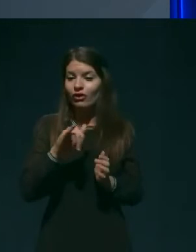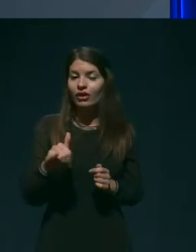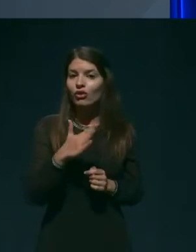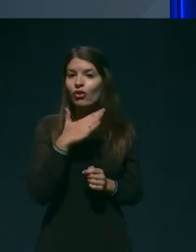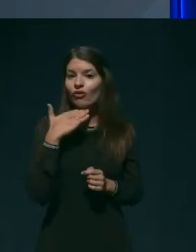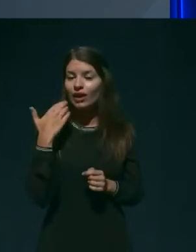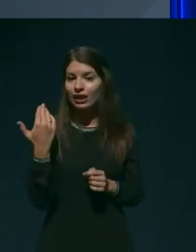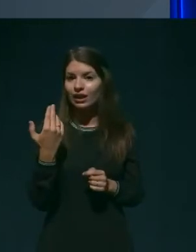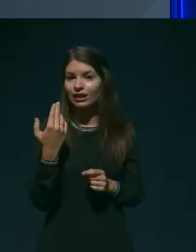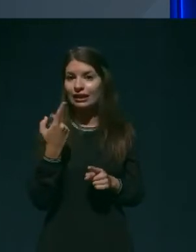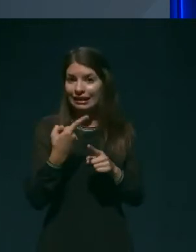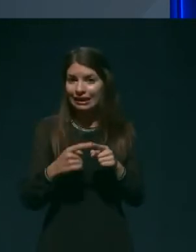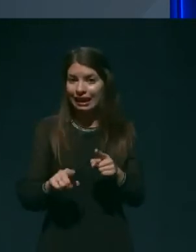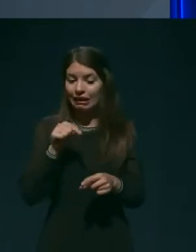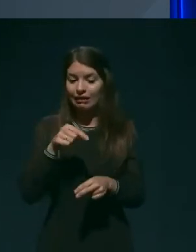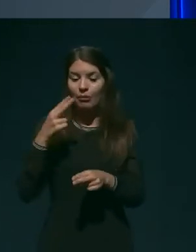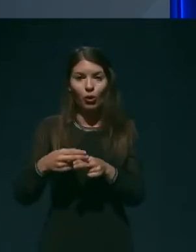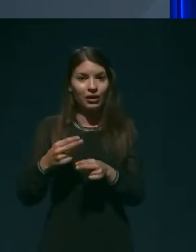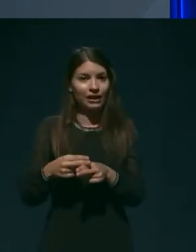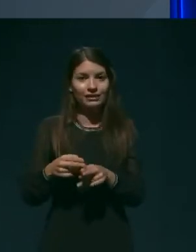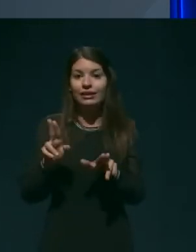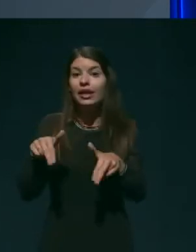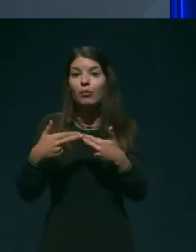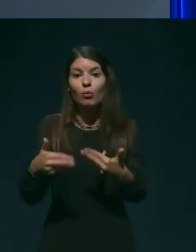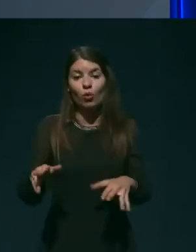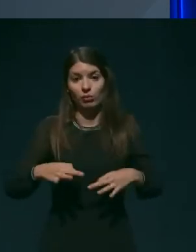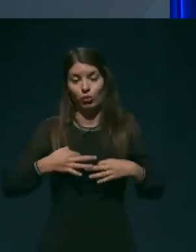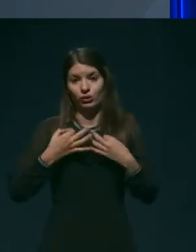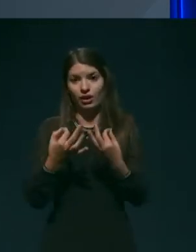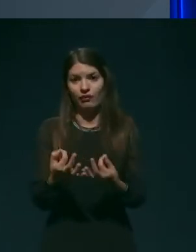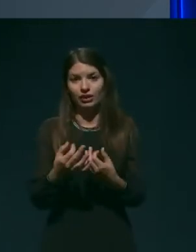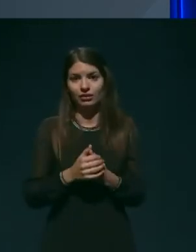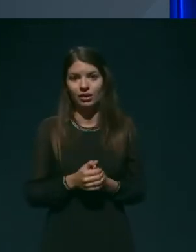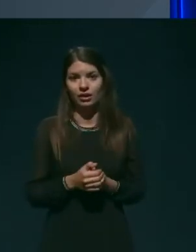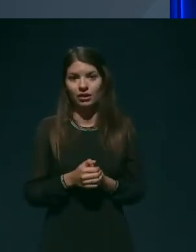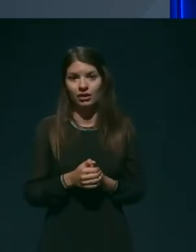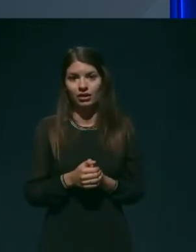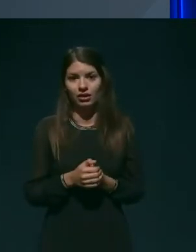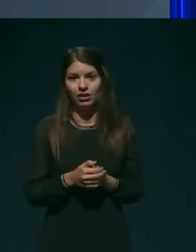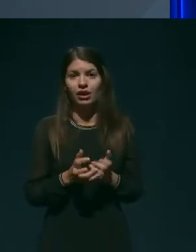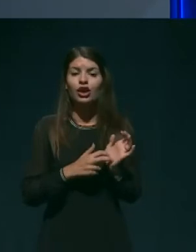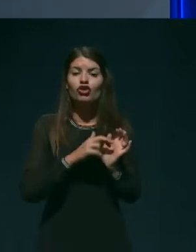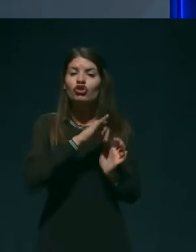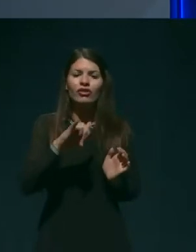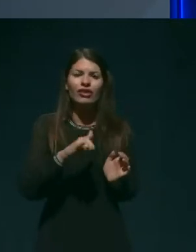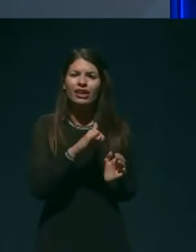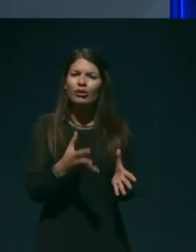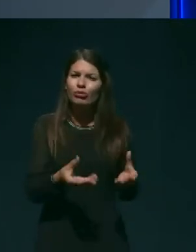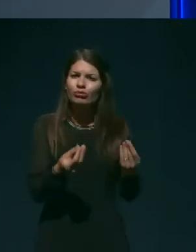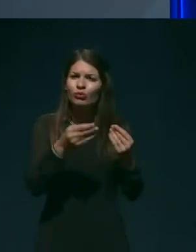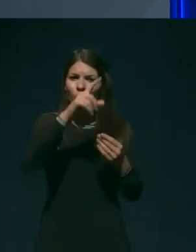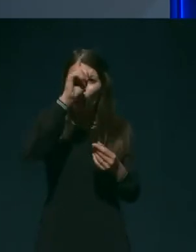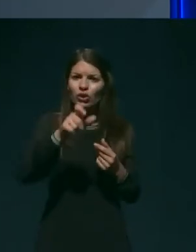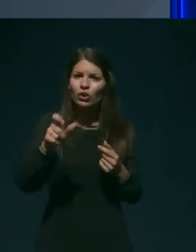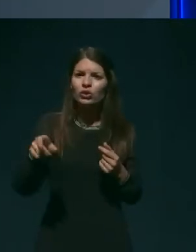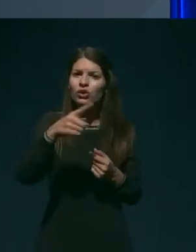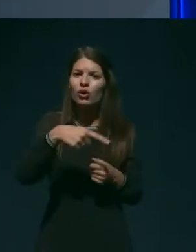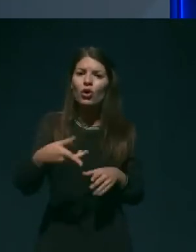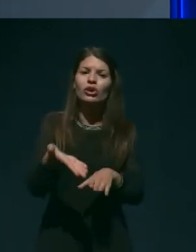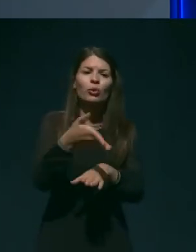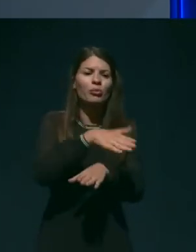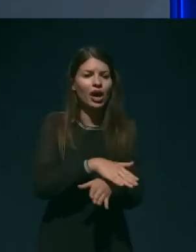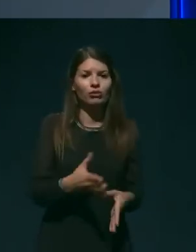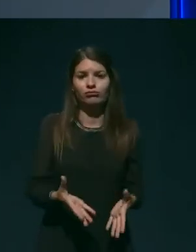bolezni ostaja ne o zdravljivih. In da še vedno mnogo ljudi umre pred svojim